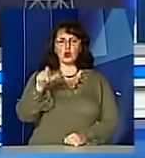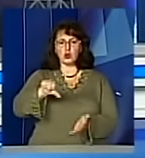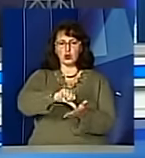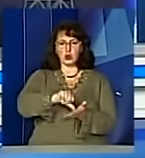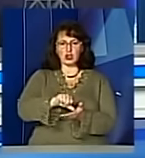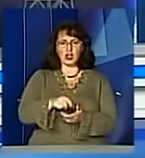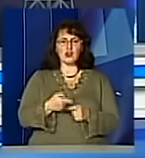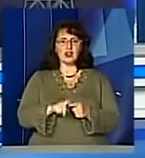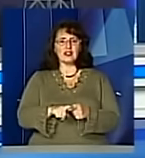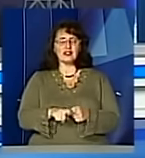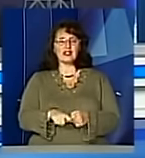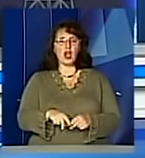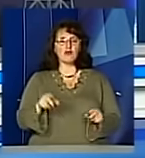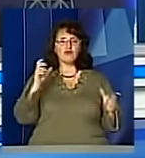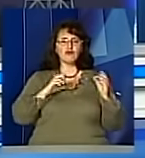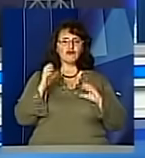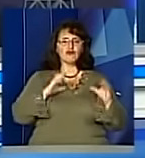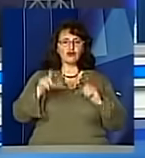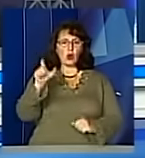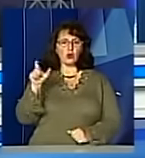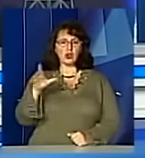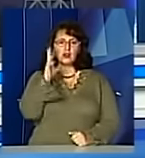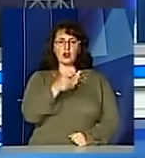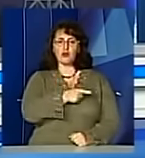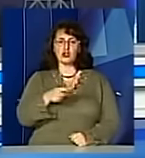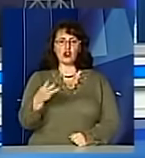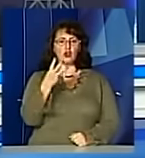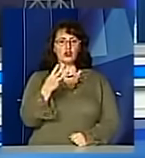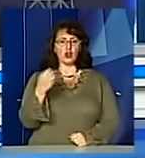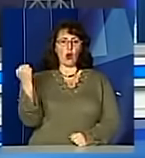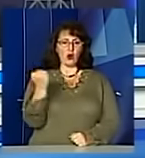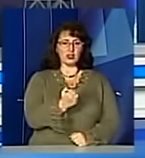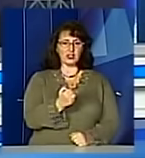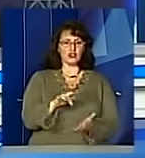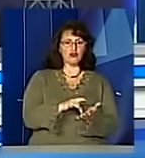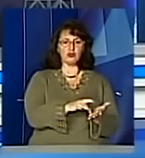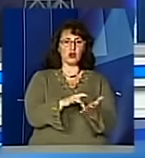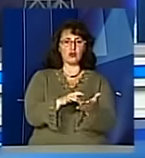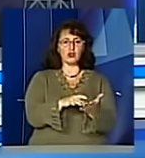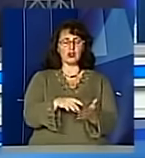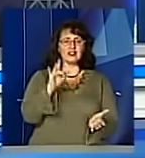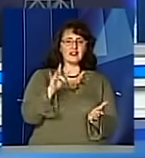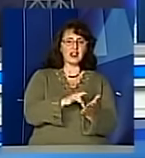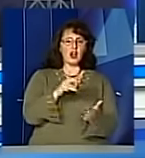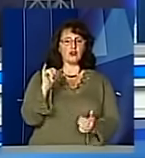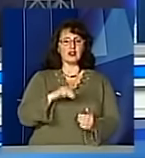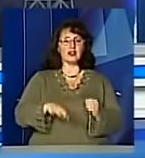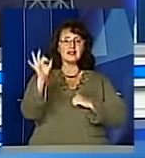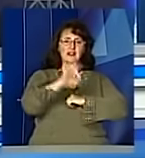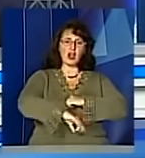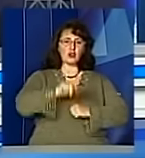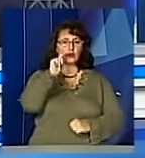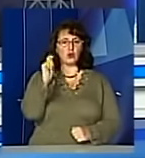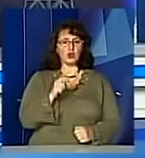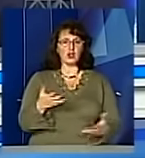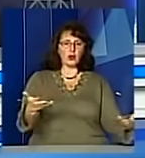з Луганської та Донецької областей – упродовж трьох тижнів мандрують Центральною та Західною Україною. Проваження від подорожі